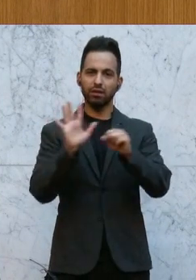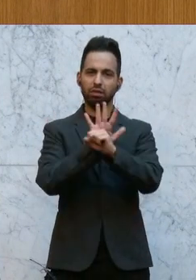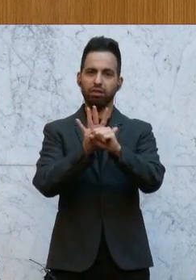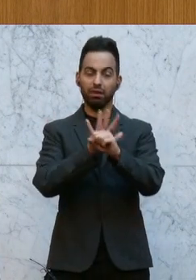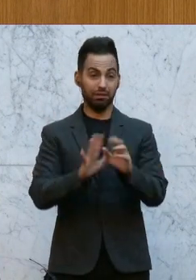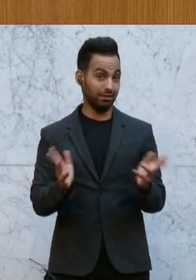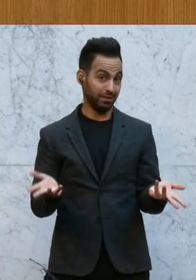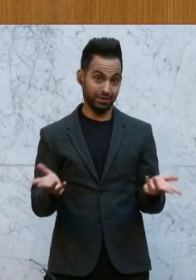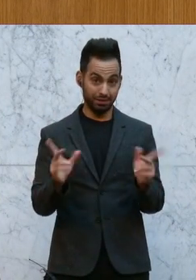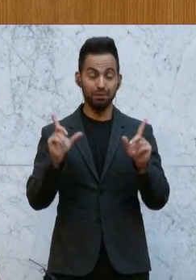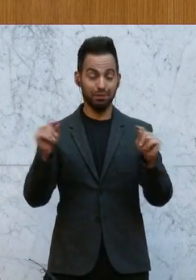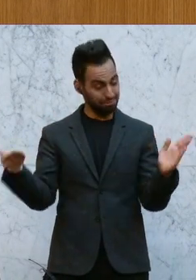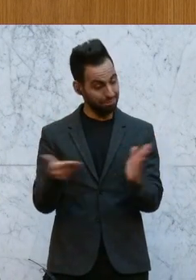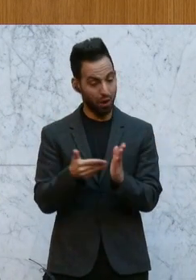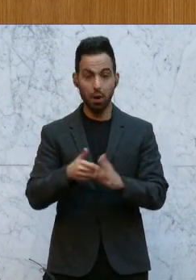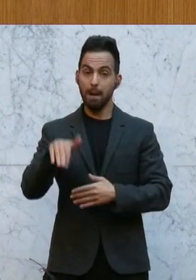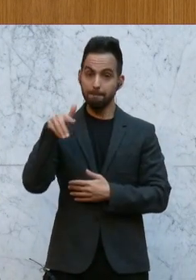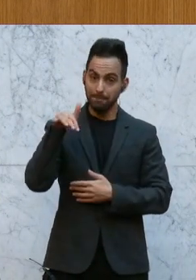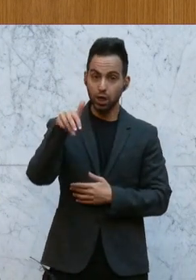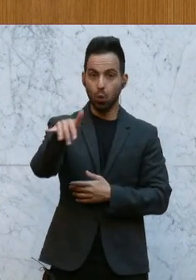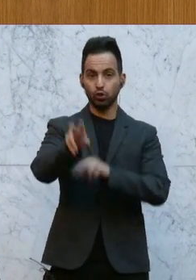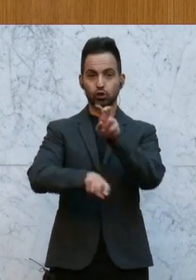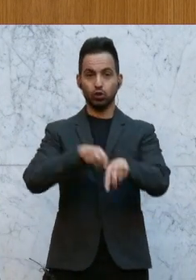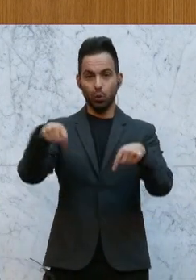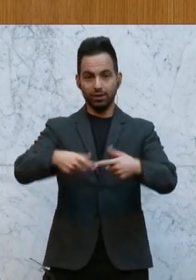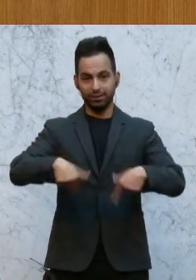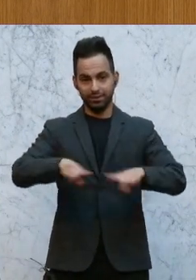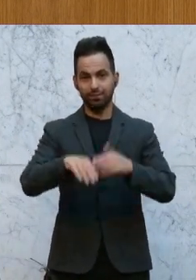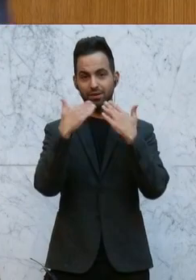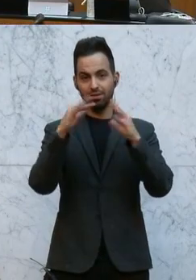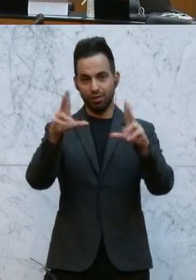Es braucht Millionärssteuern in diesem Land. Dankeschön.